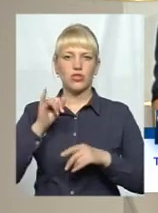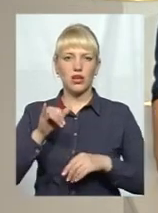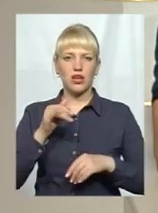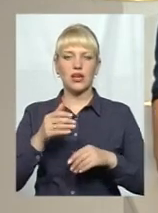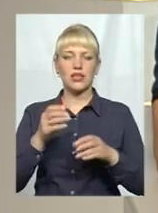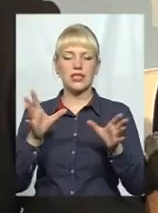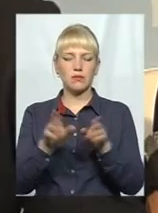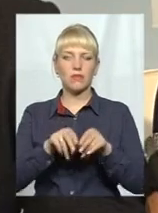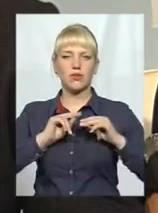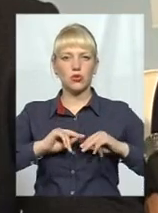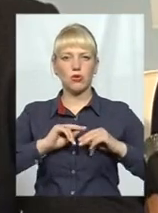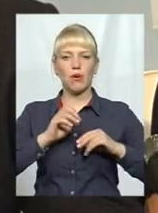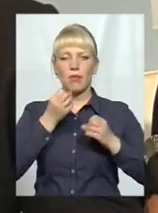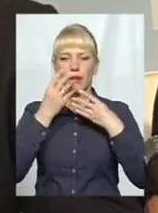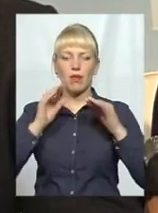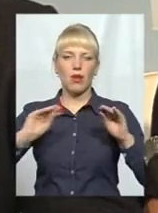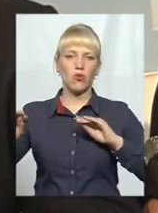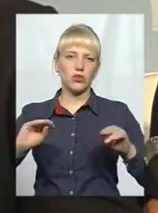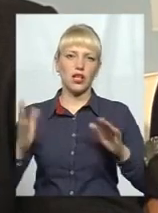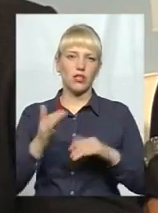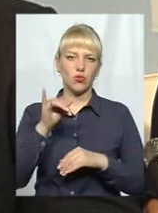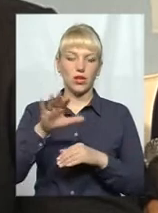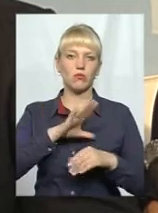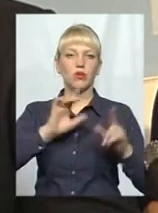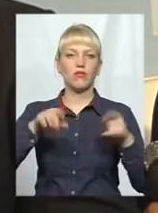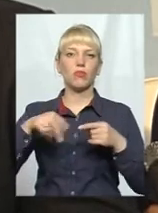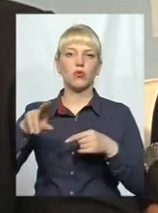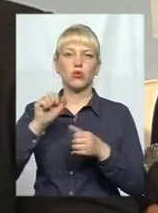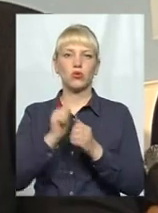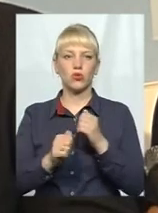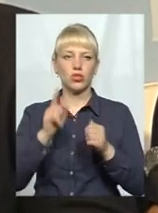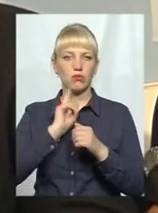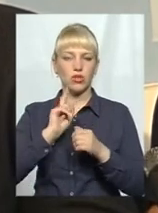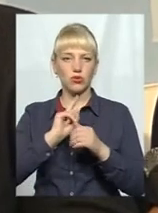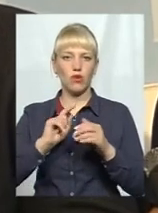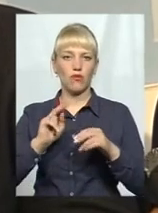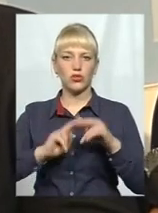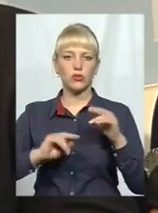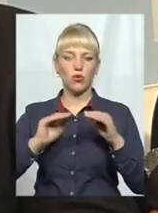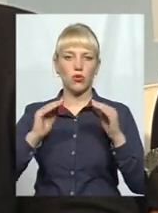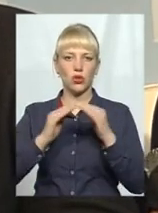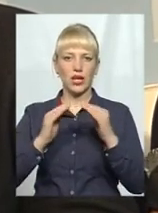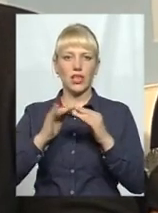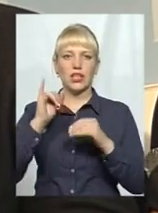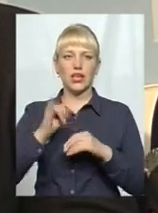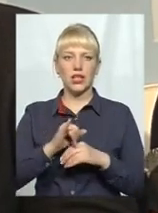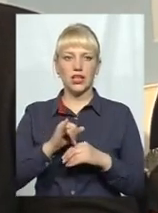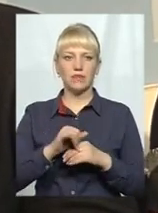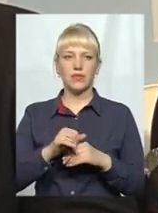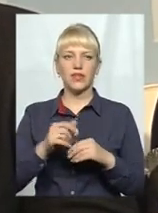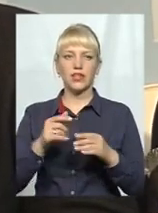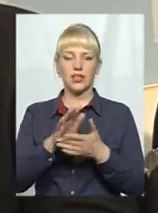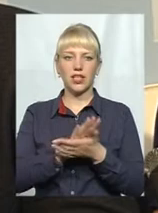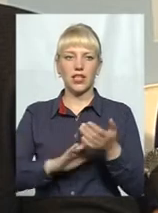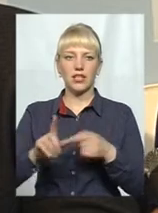благоустроєм, які у них були вимоги до кожної тимчасової споруди, і так само з архітектурою. І далі